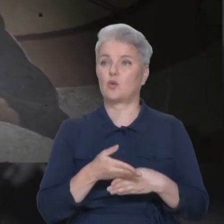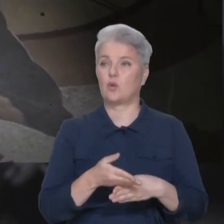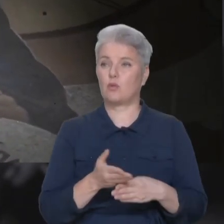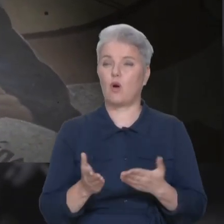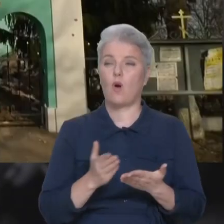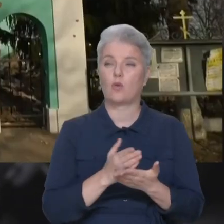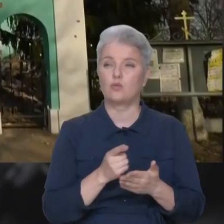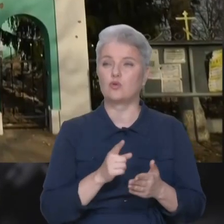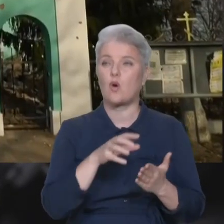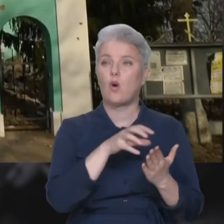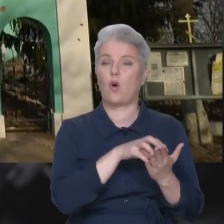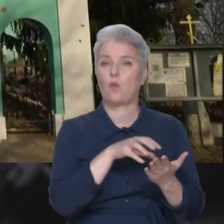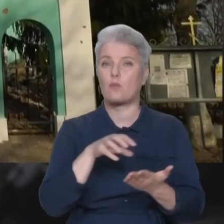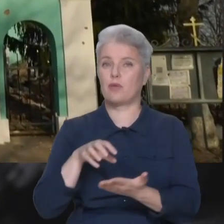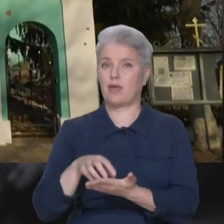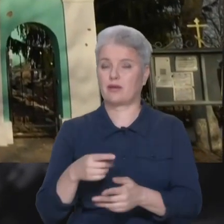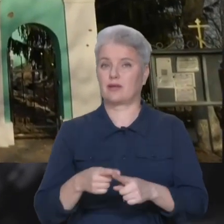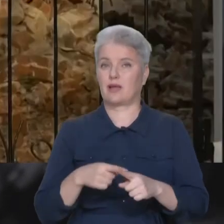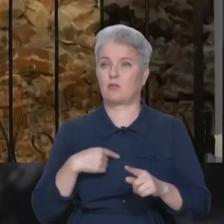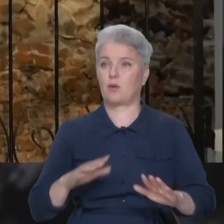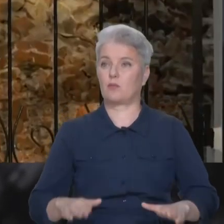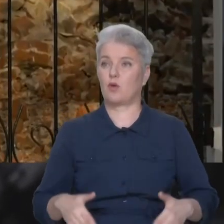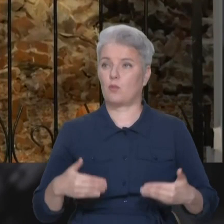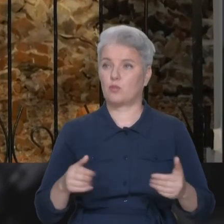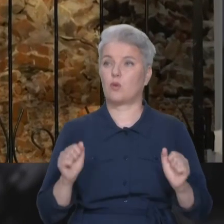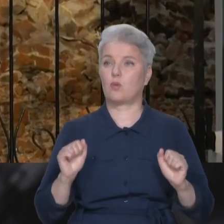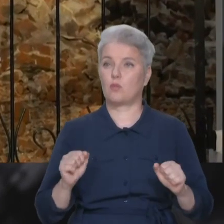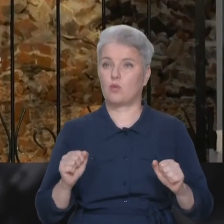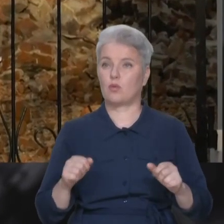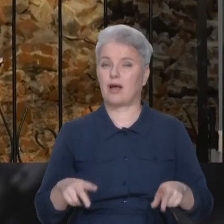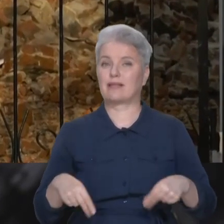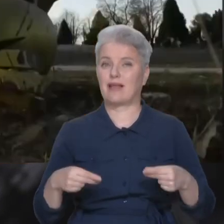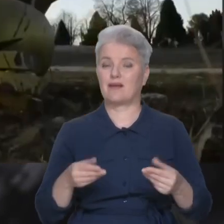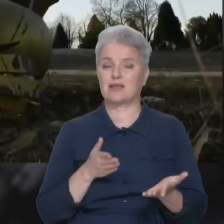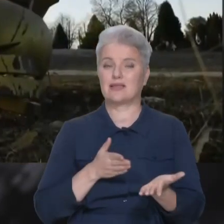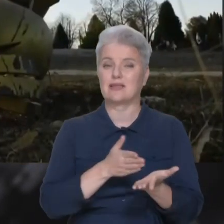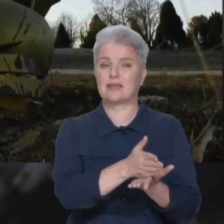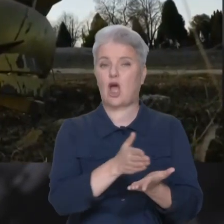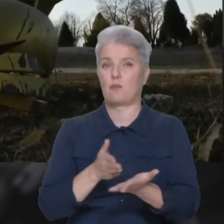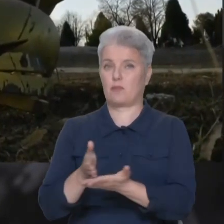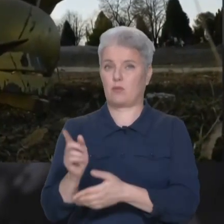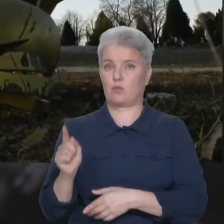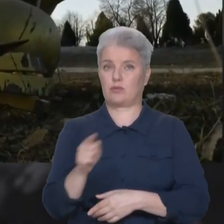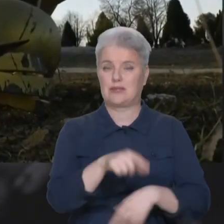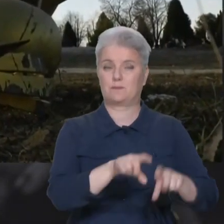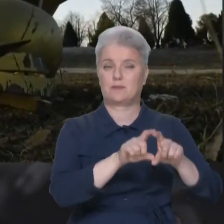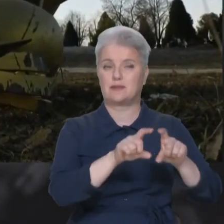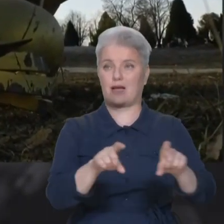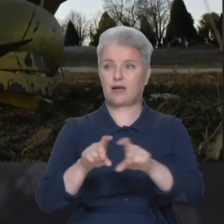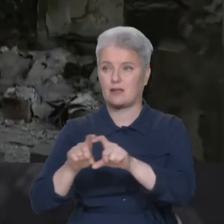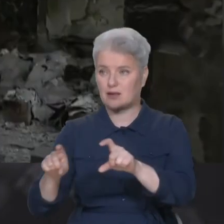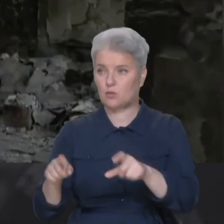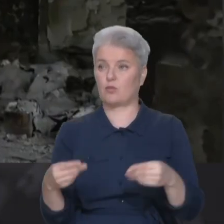те, що ті об'єкти, які ми пропонуємо, вони можуть надавати напряму цим закладам, цим інституціям